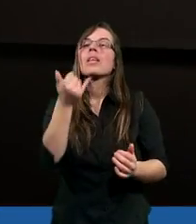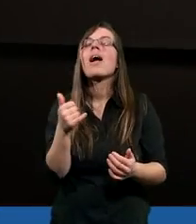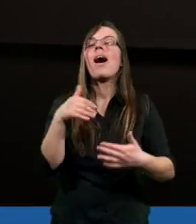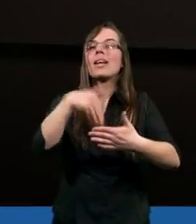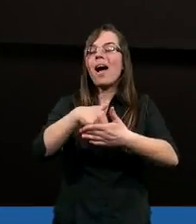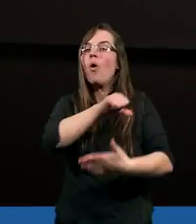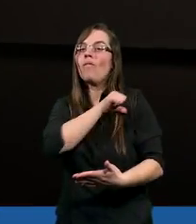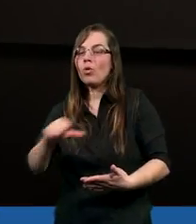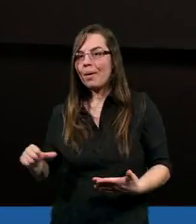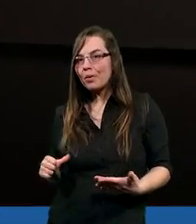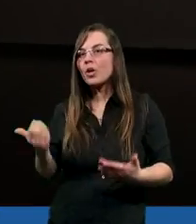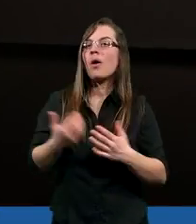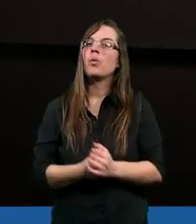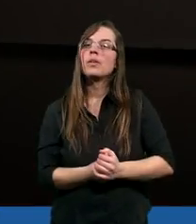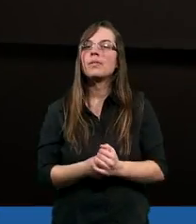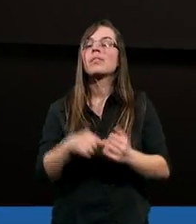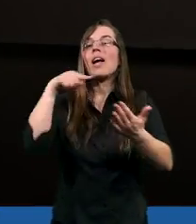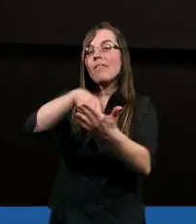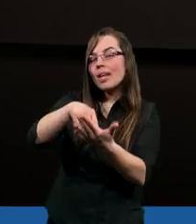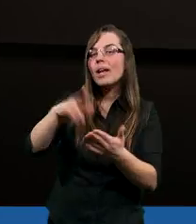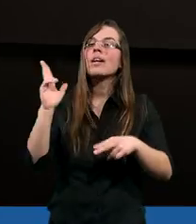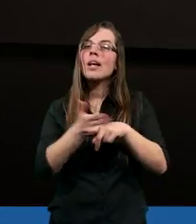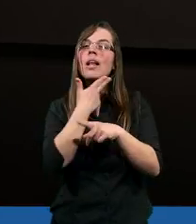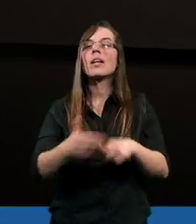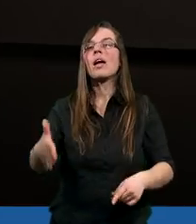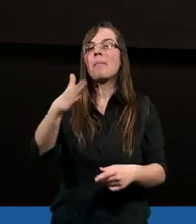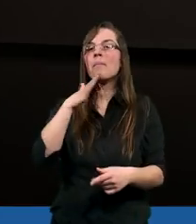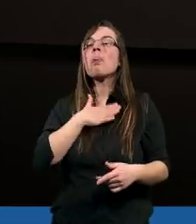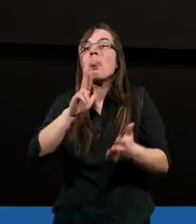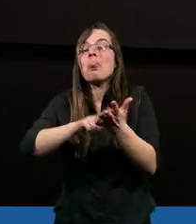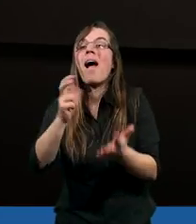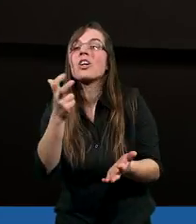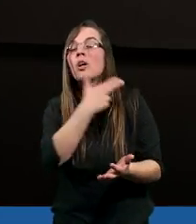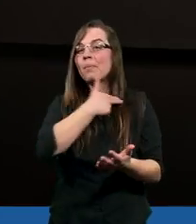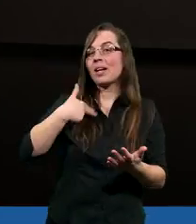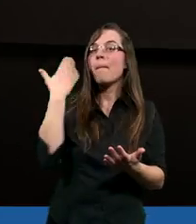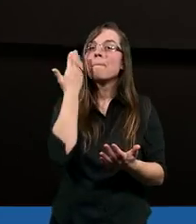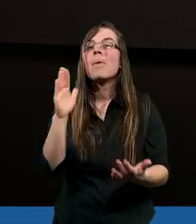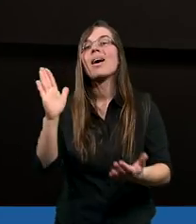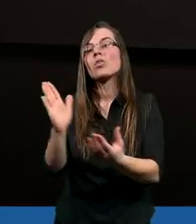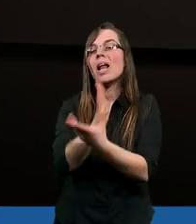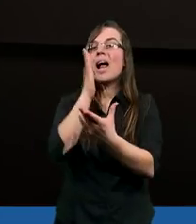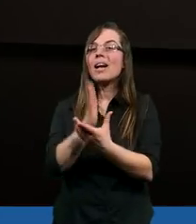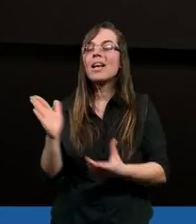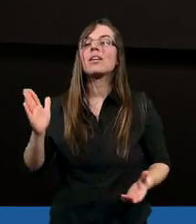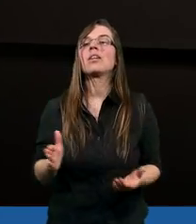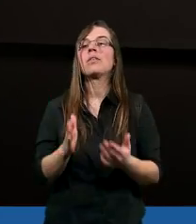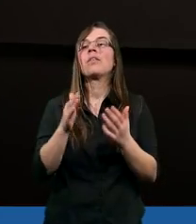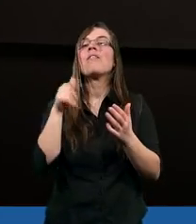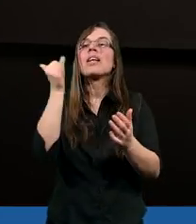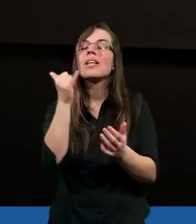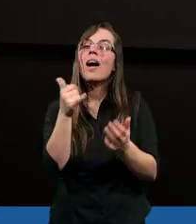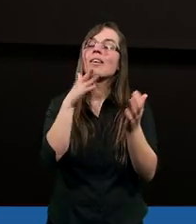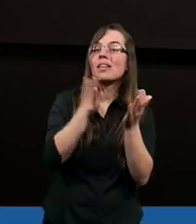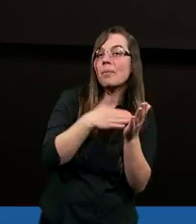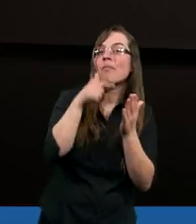zachowujemy się wtedy, kiedy na czymś nam bardzo zależy lub wtedy,